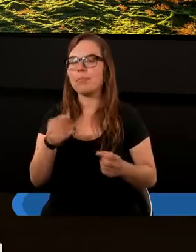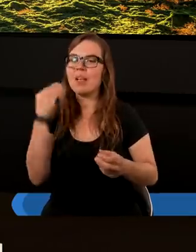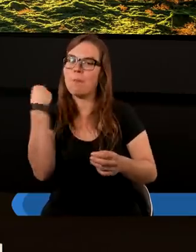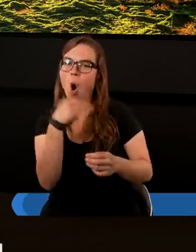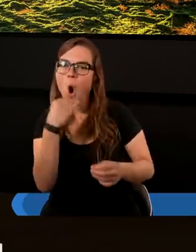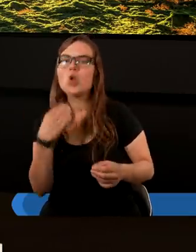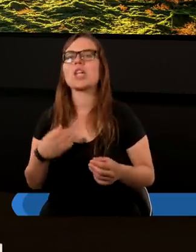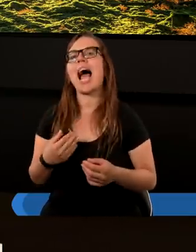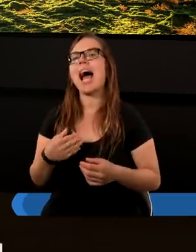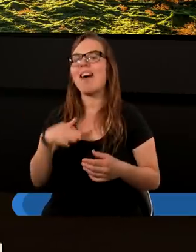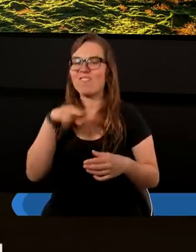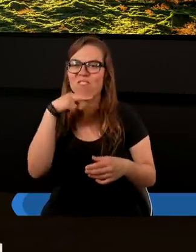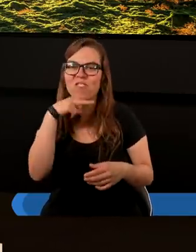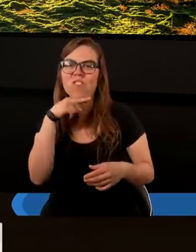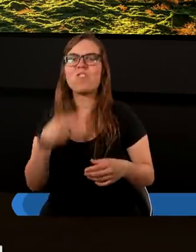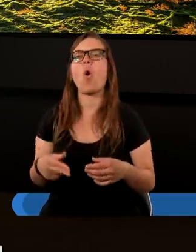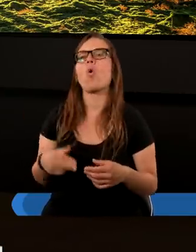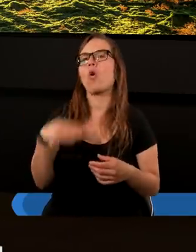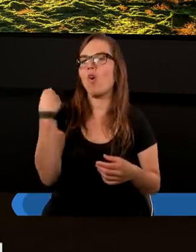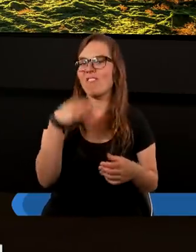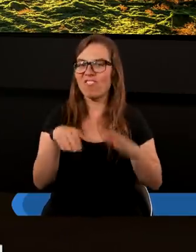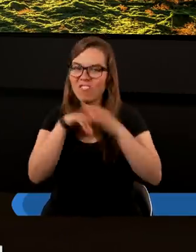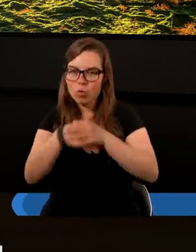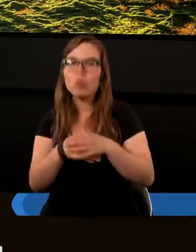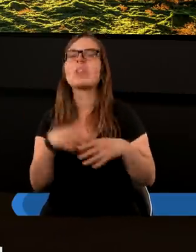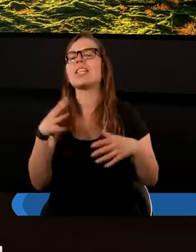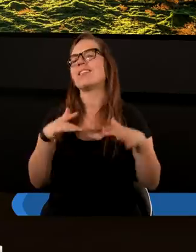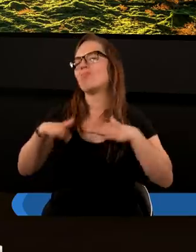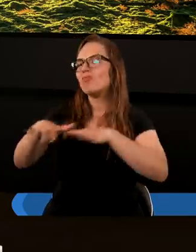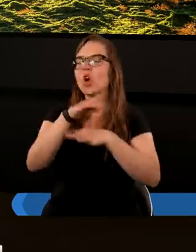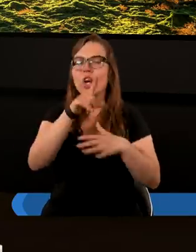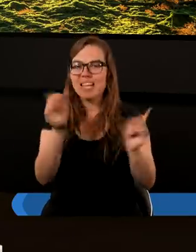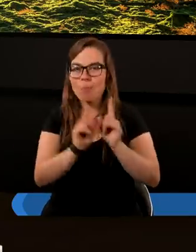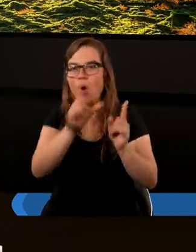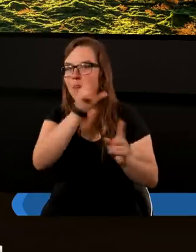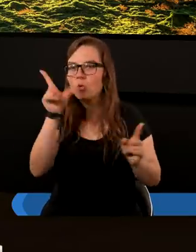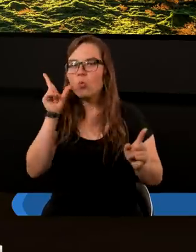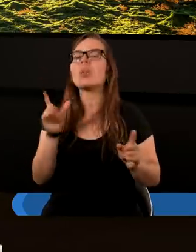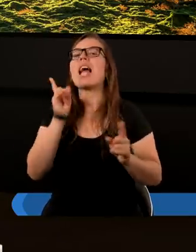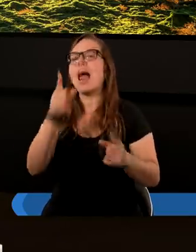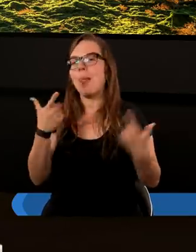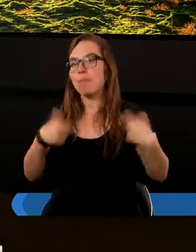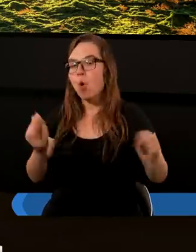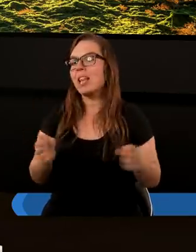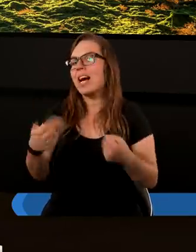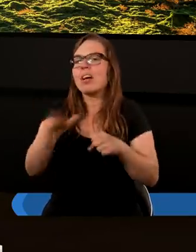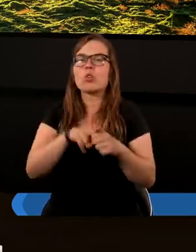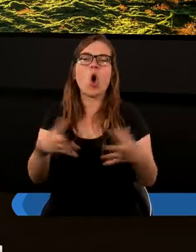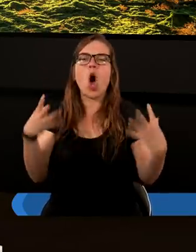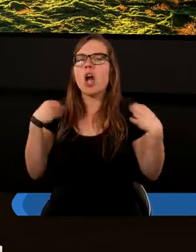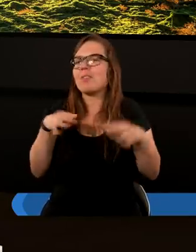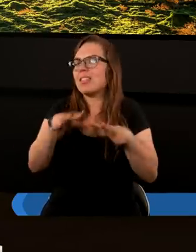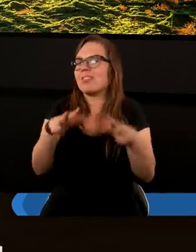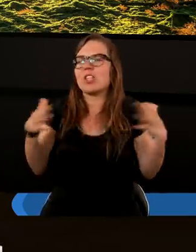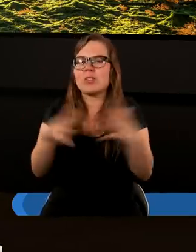morza, z wód, a wody są symbolem ludzi. Ta potęga, która otrzymała